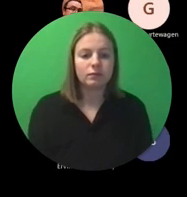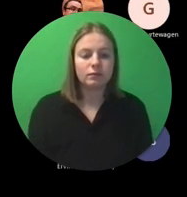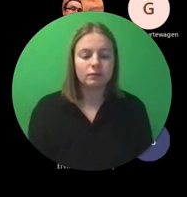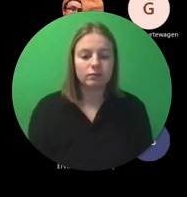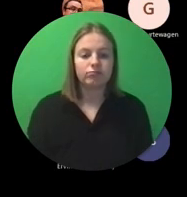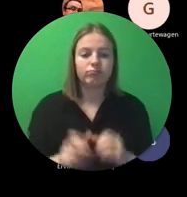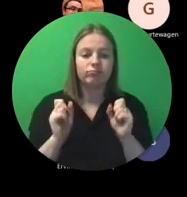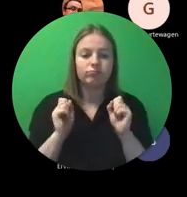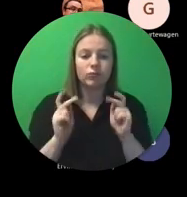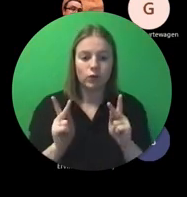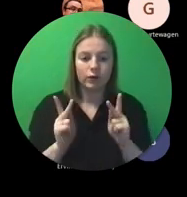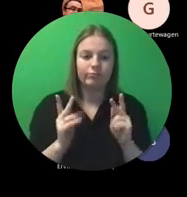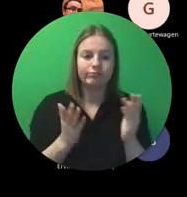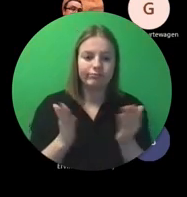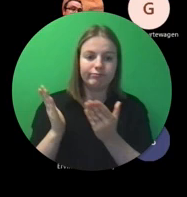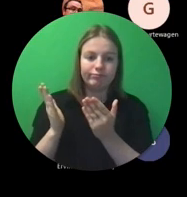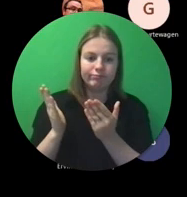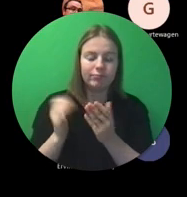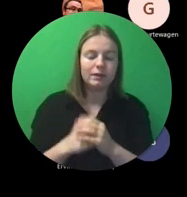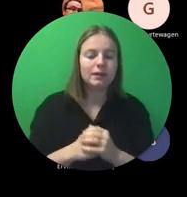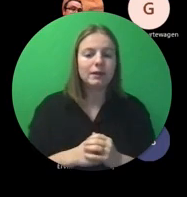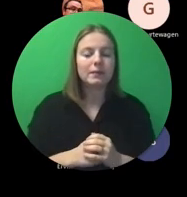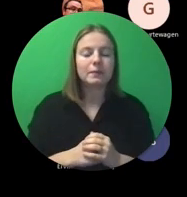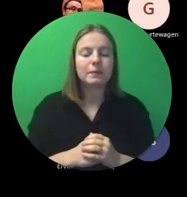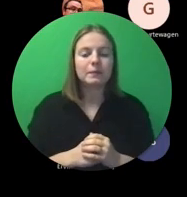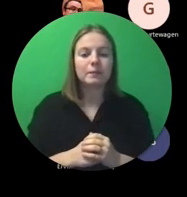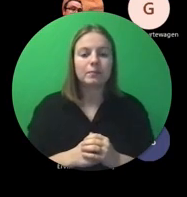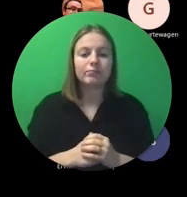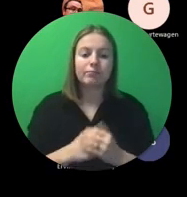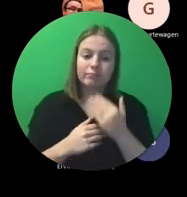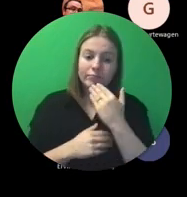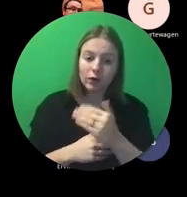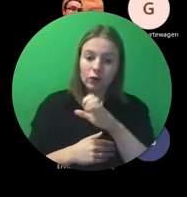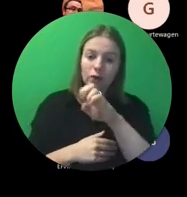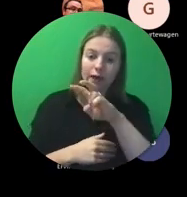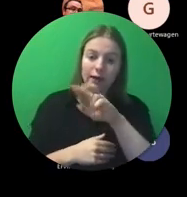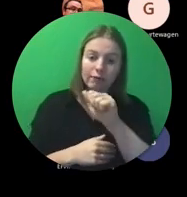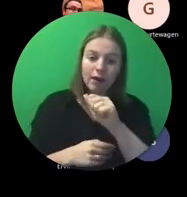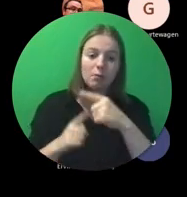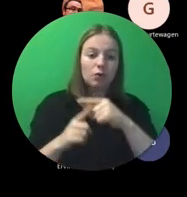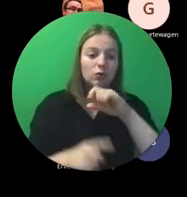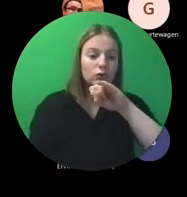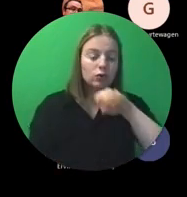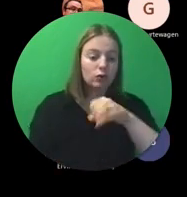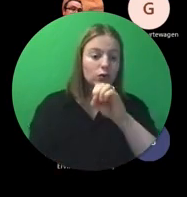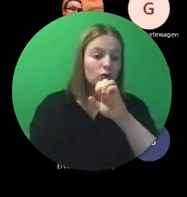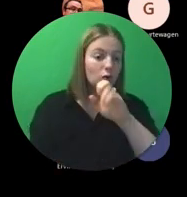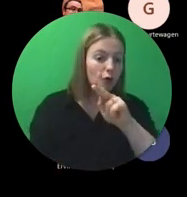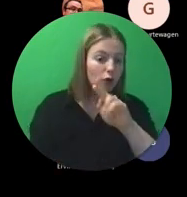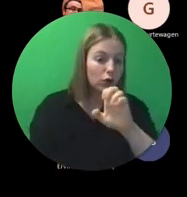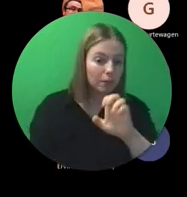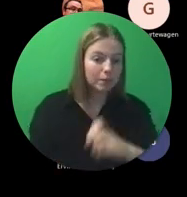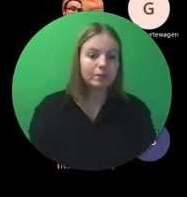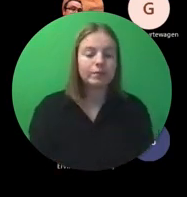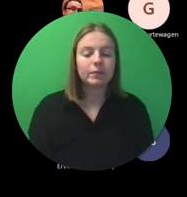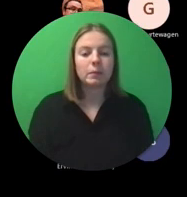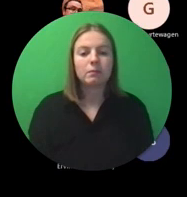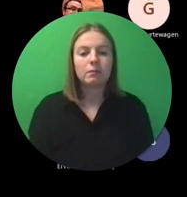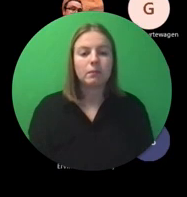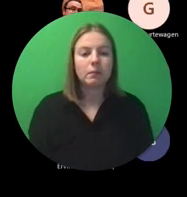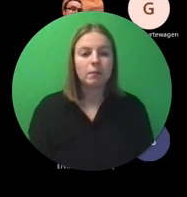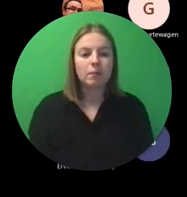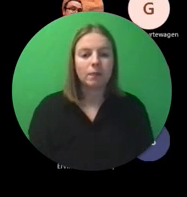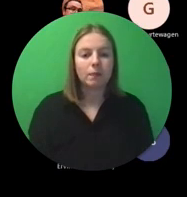oké daar zijn we terug bedankt eva en joke en dan gaan we